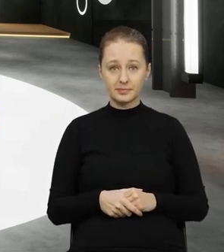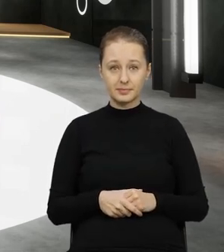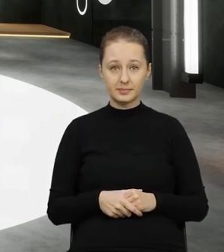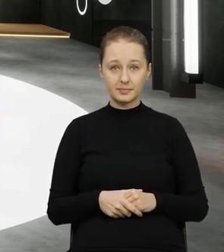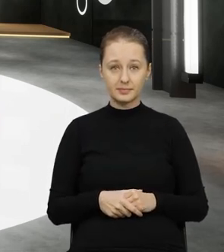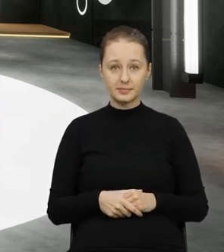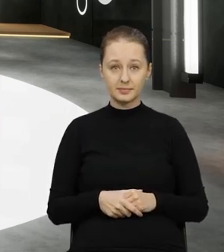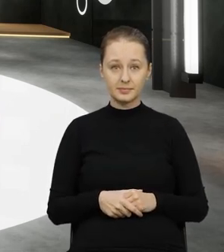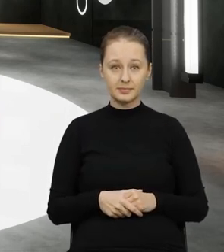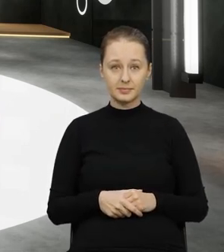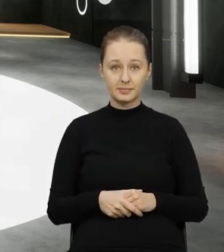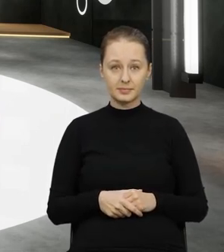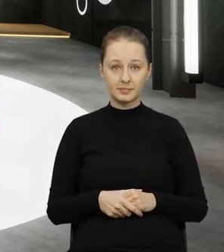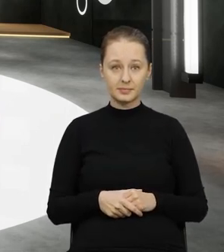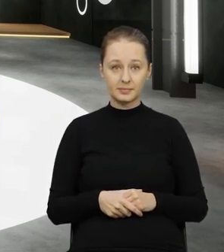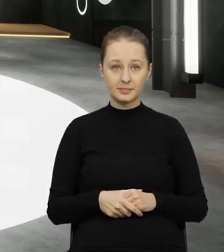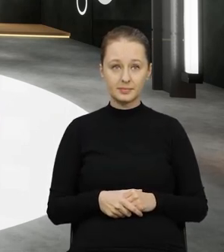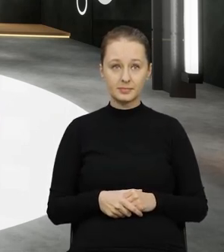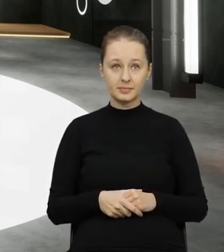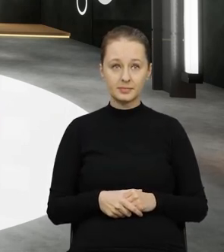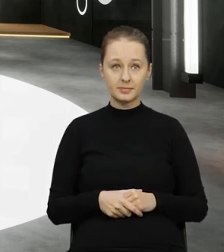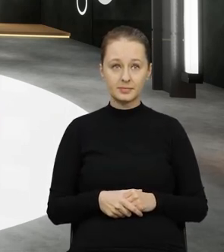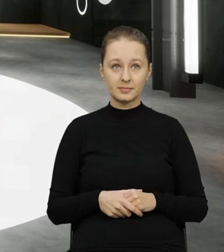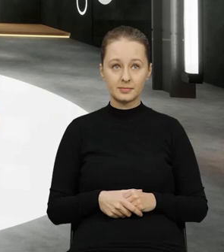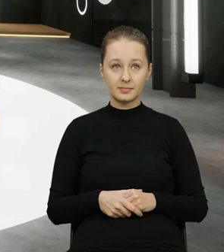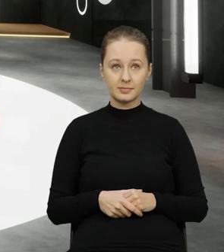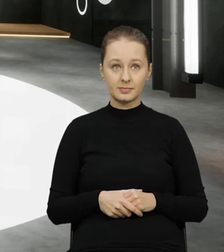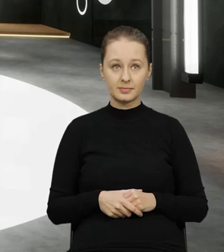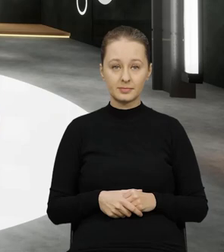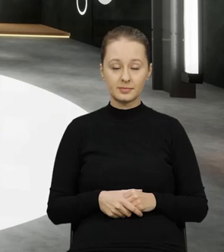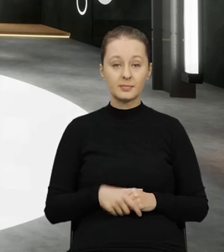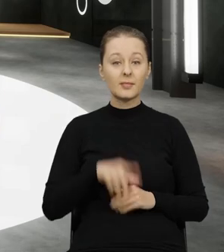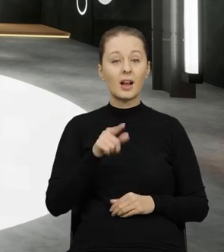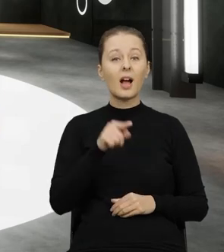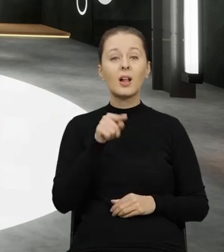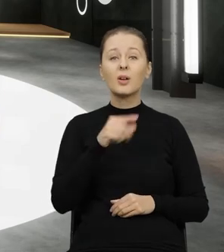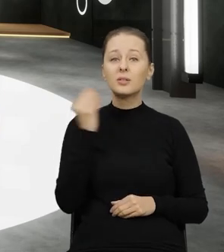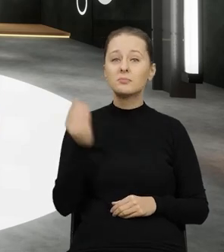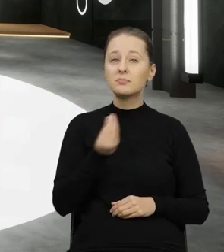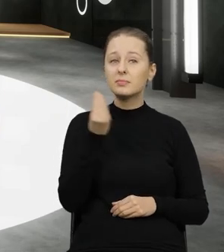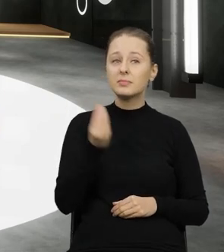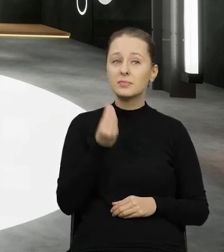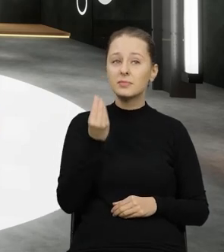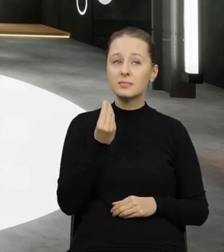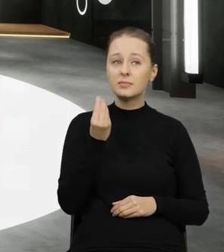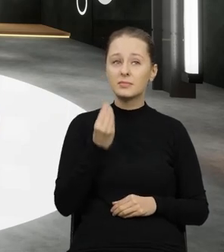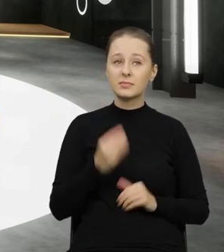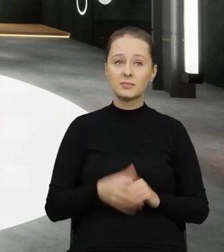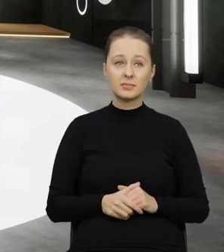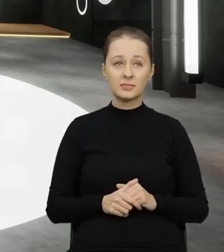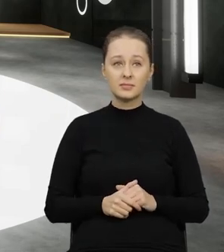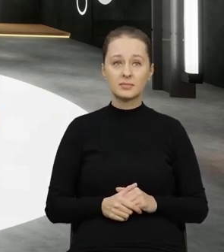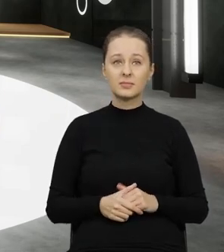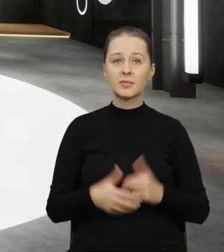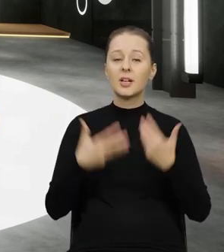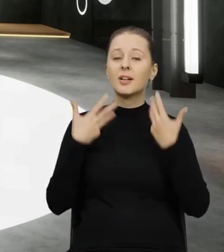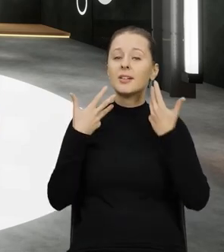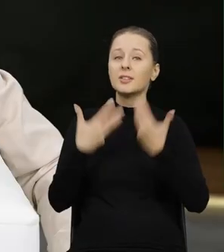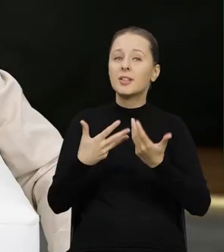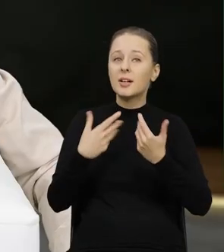ale jakby tutaj jeszcze, ale tak właśnie